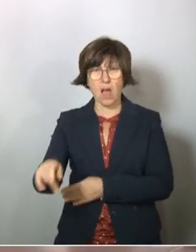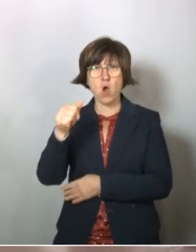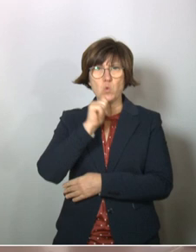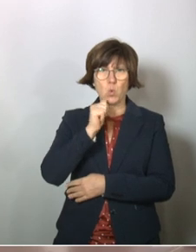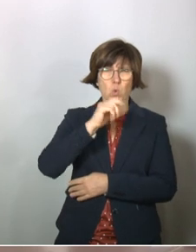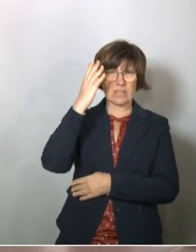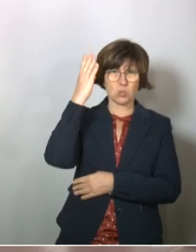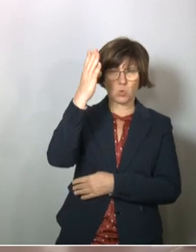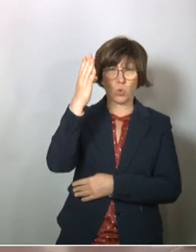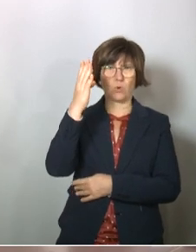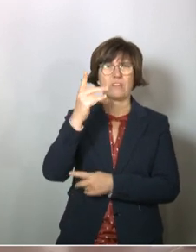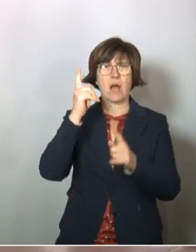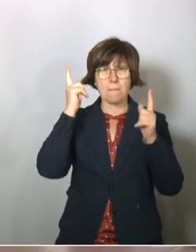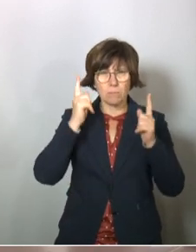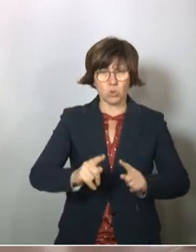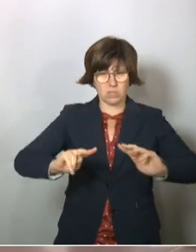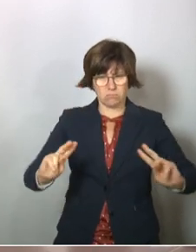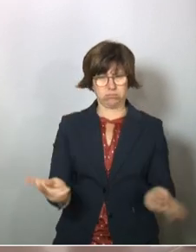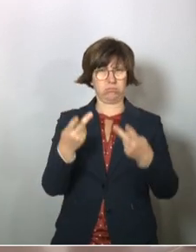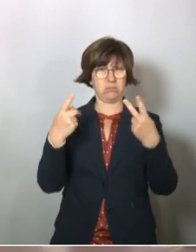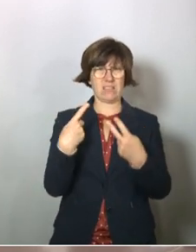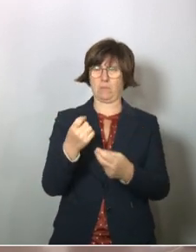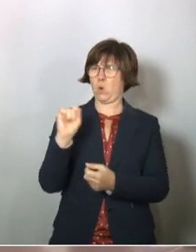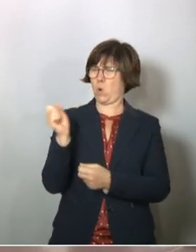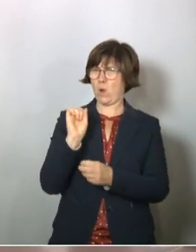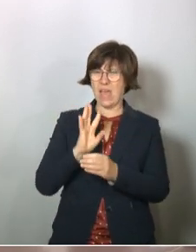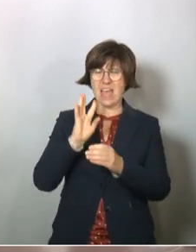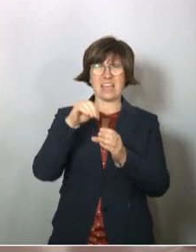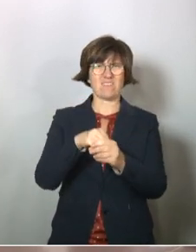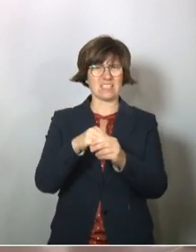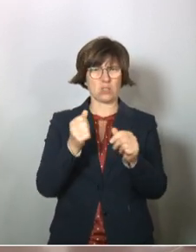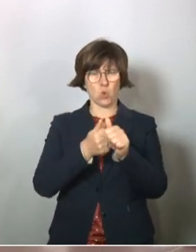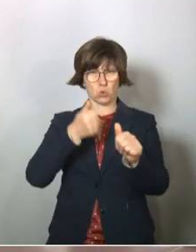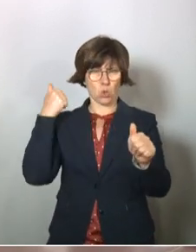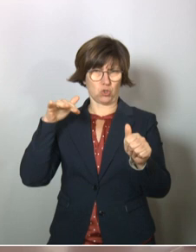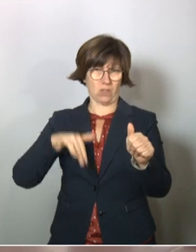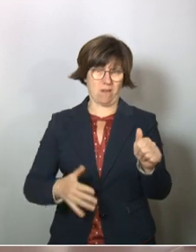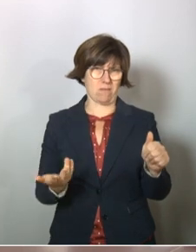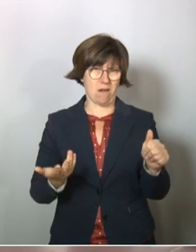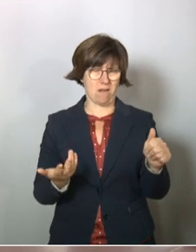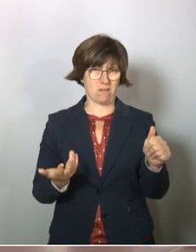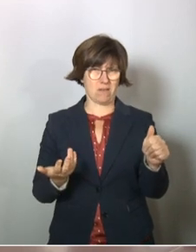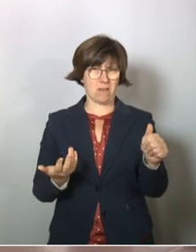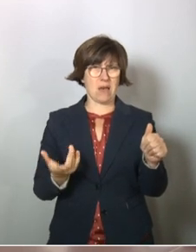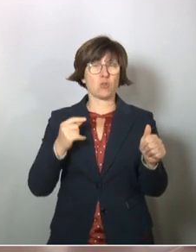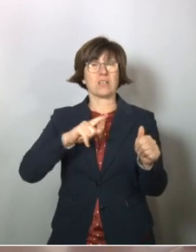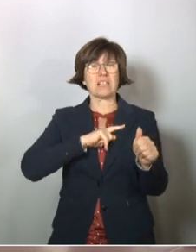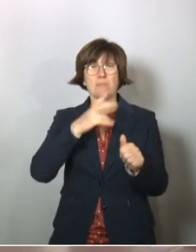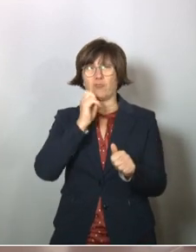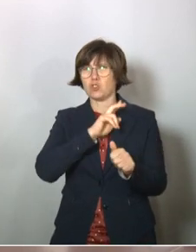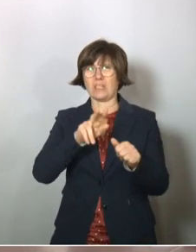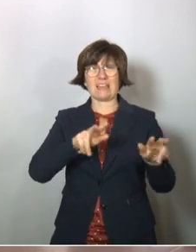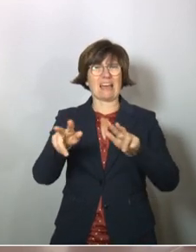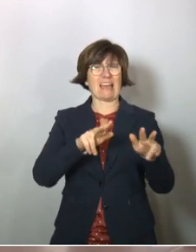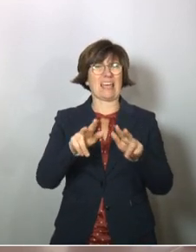für die Zukunft auf jeden Fall. Wir haben ja auch einen enormen Investitionsrückstand. Das heißt, ich will die Regierung gar nicht